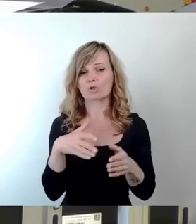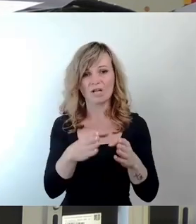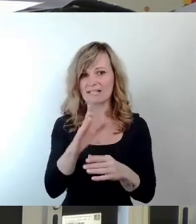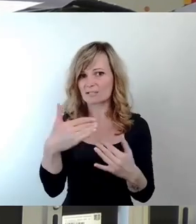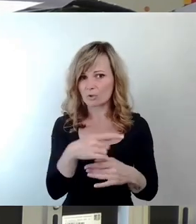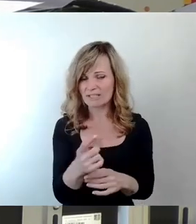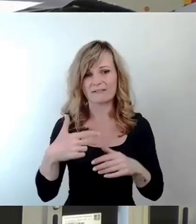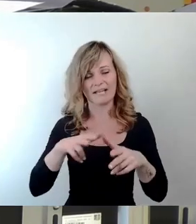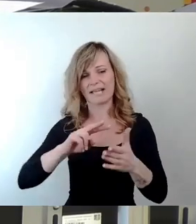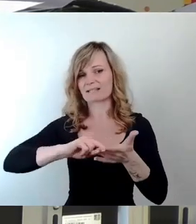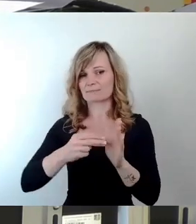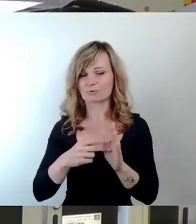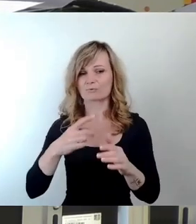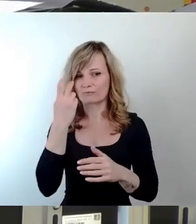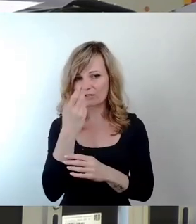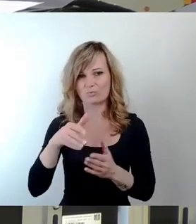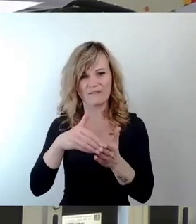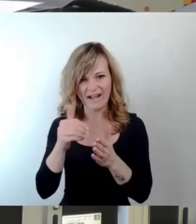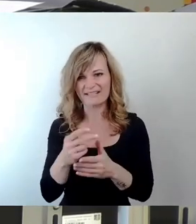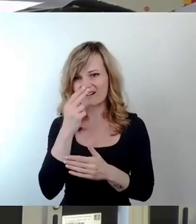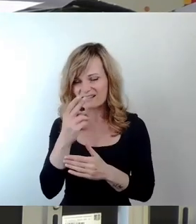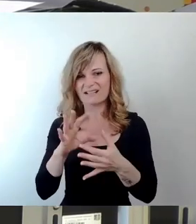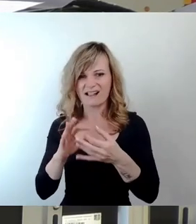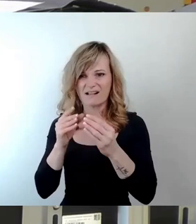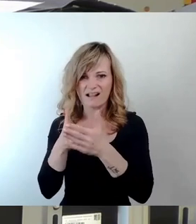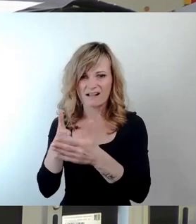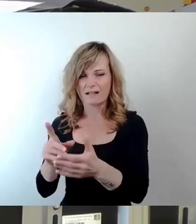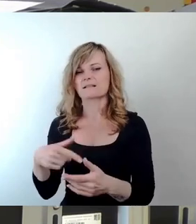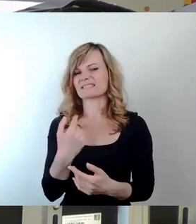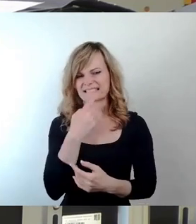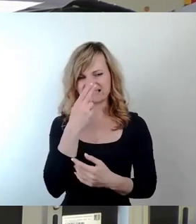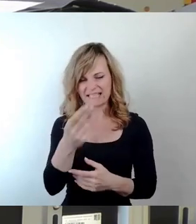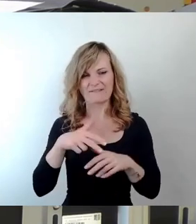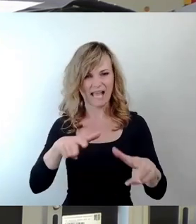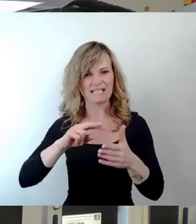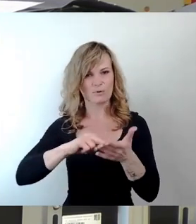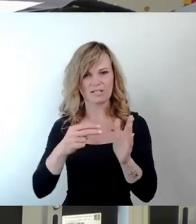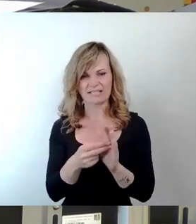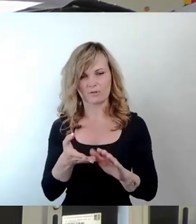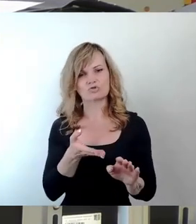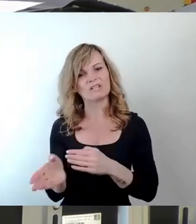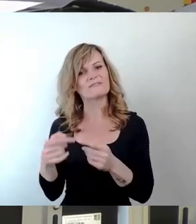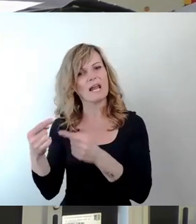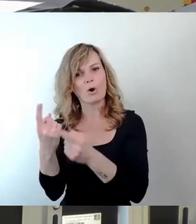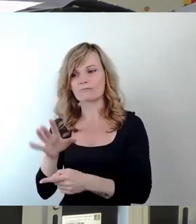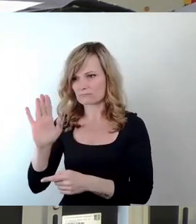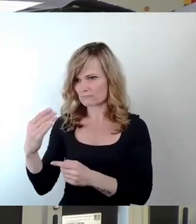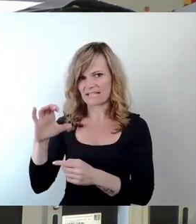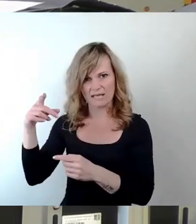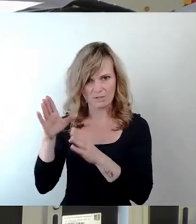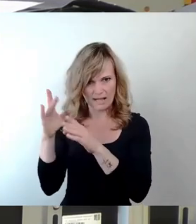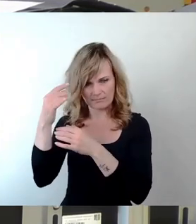weiter polarisieren. Aus meiner Sicht einfach nur eine gescheiterte Verkehrspolitik des zuständigen Geschäftsbereichs und der Fraktionen, die die fachlichen